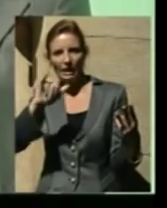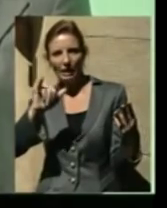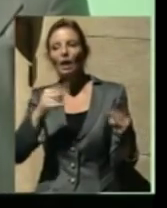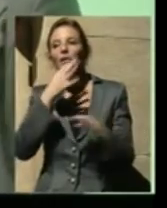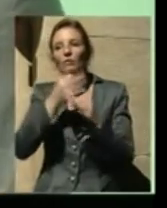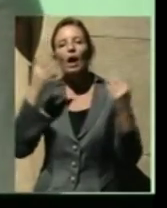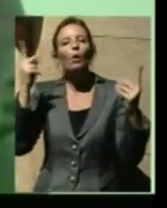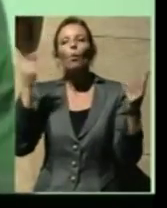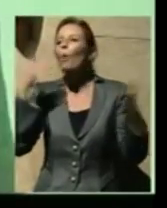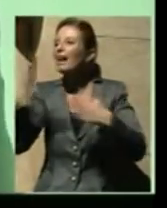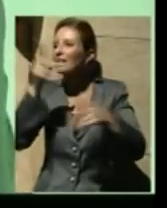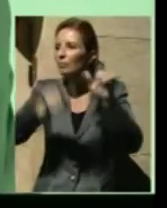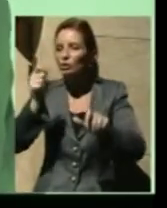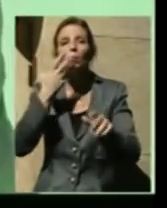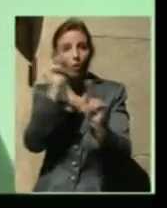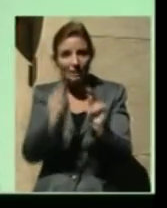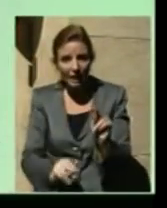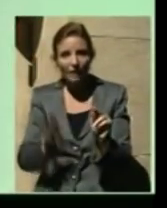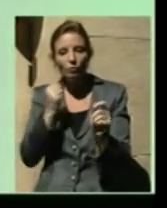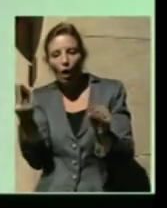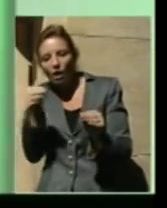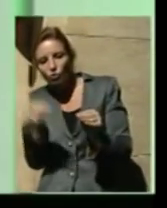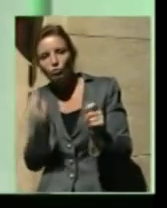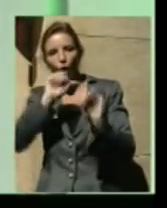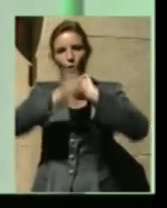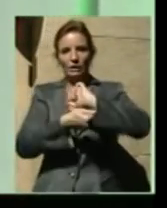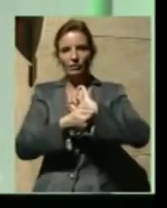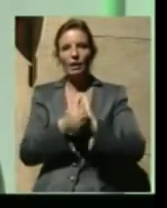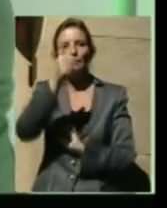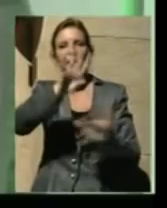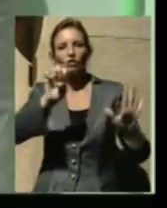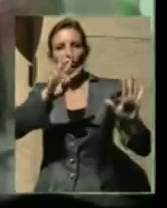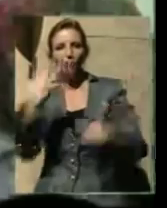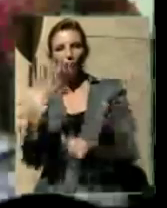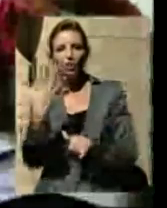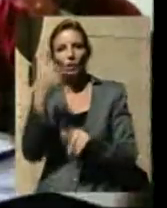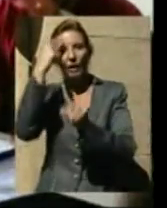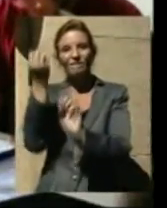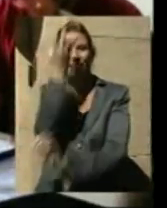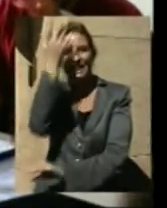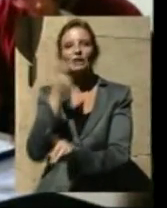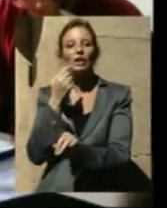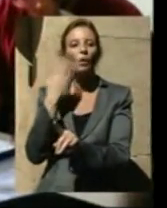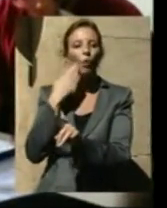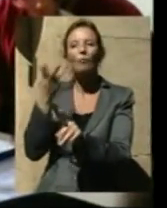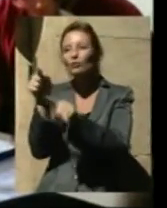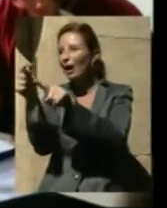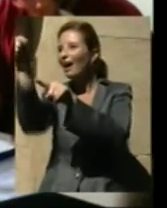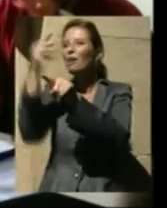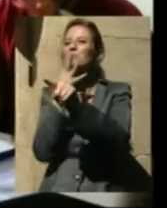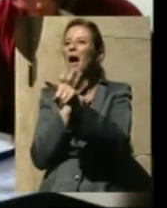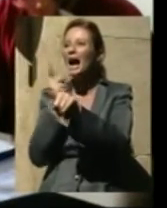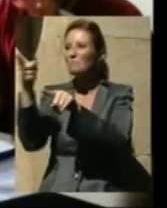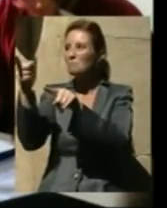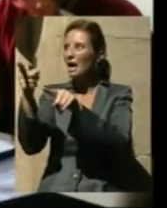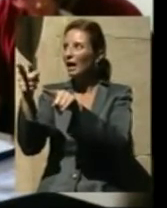modificare qualcosa, creare pagine. L'ha inventato nel 1995 quel signore con la barba lì in mezzo, War Cunningham. L'esempio